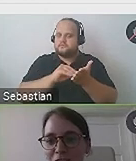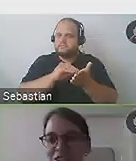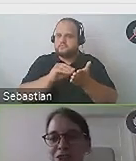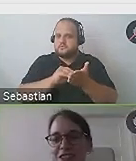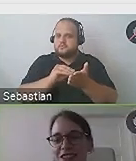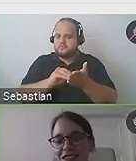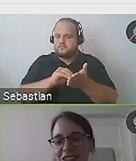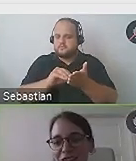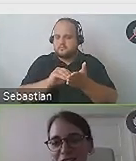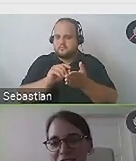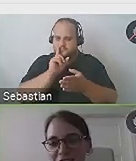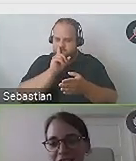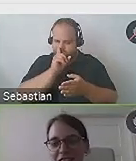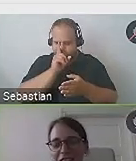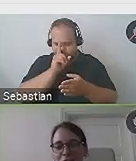słowach...